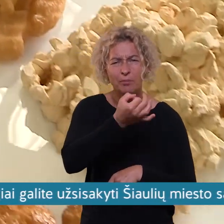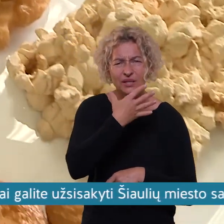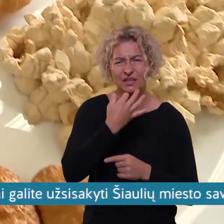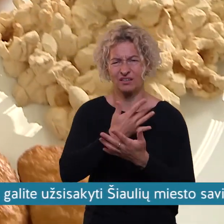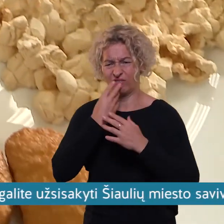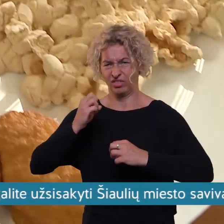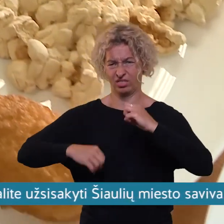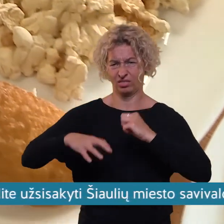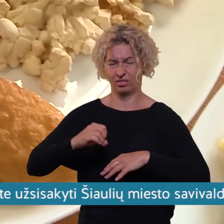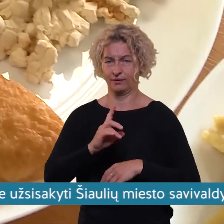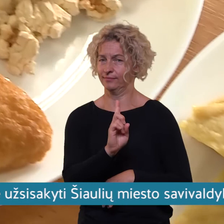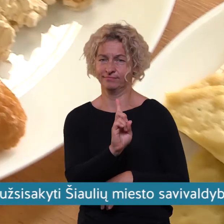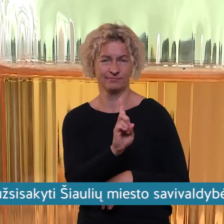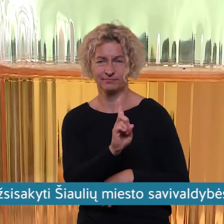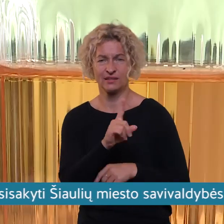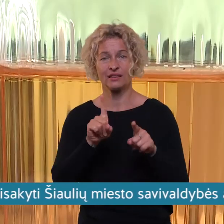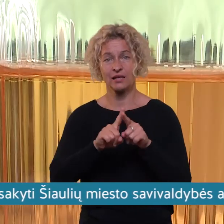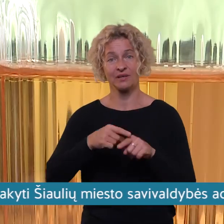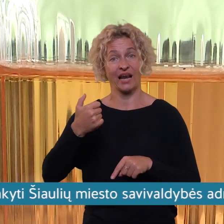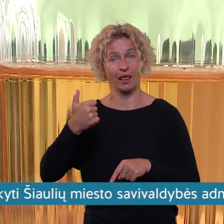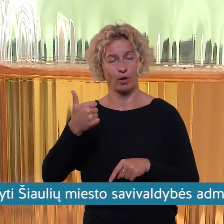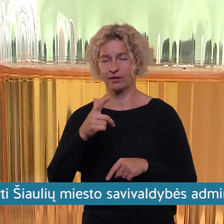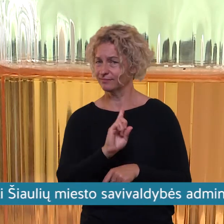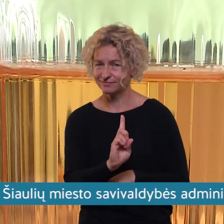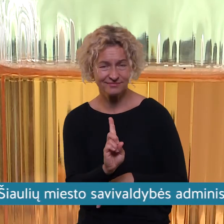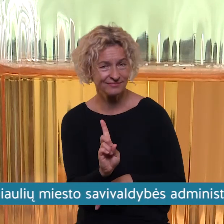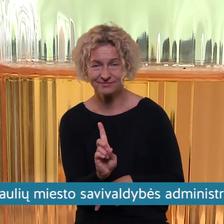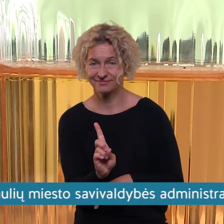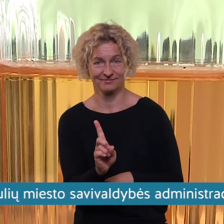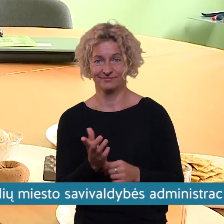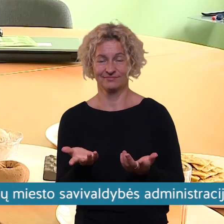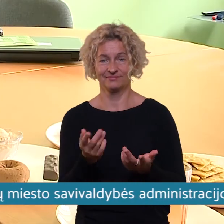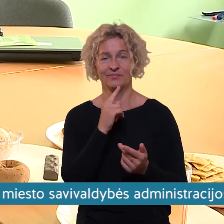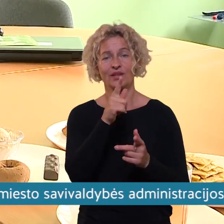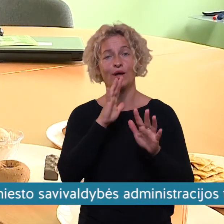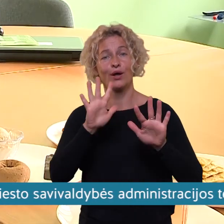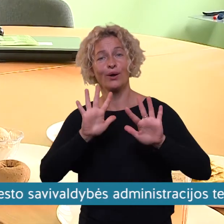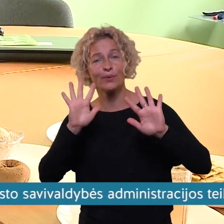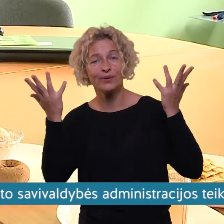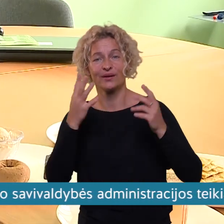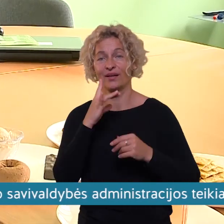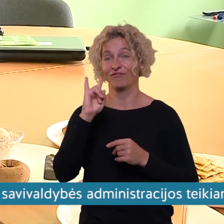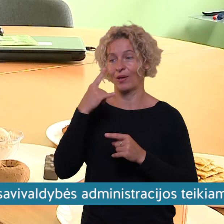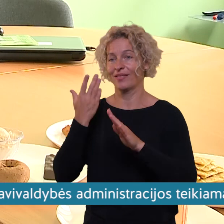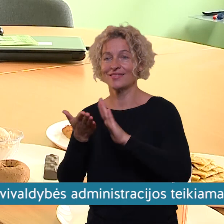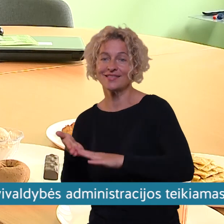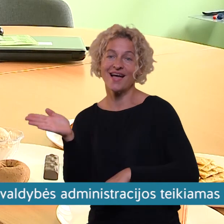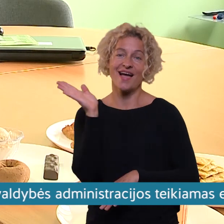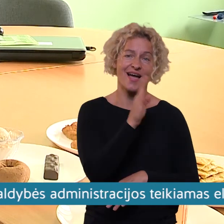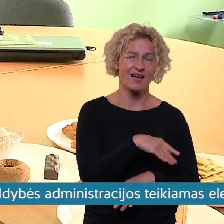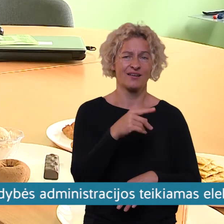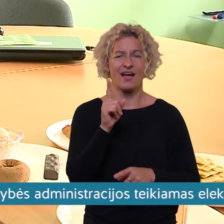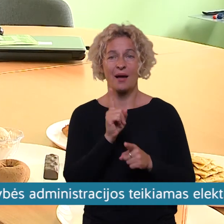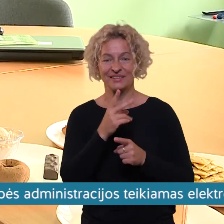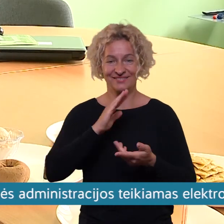kukurūzų traškučiais. Vengti reikia ir saldžių gėrimų. Ir nenusiminkim, nenusivilkim, jeigu vaikas kartais ir